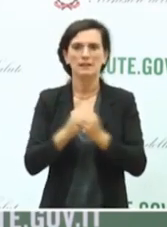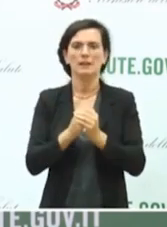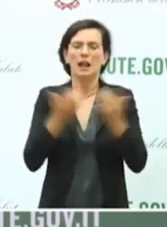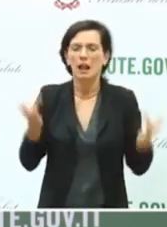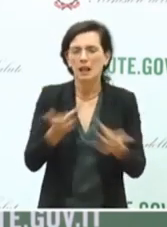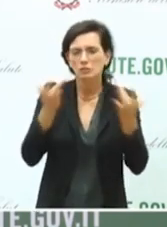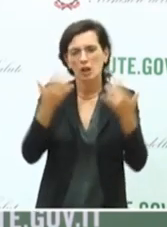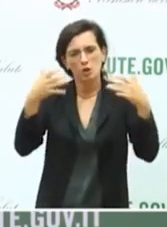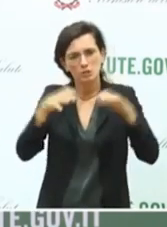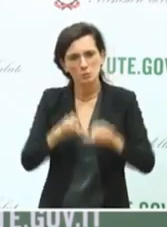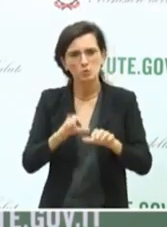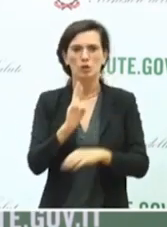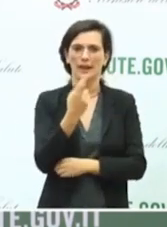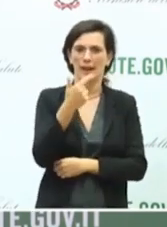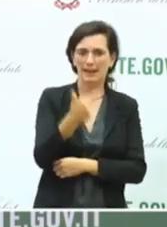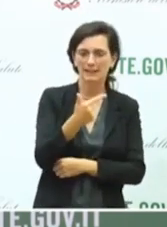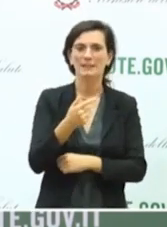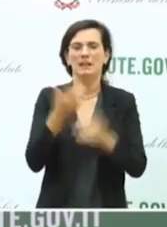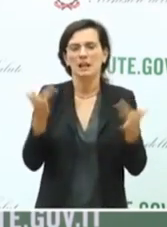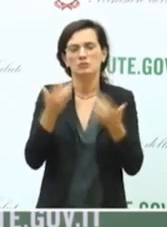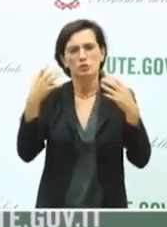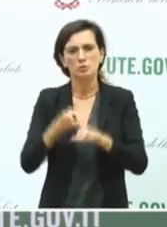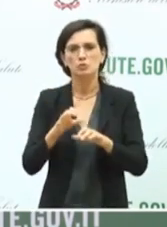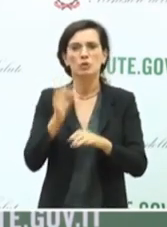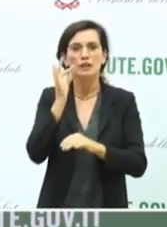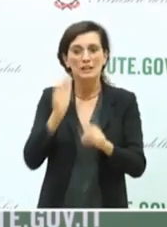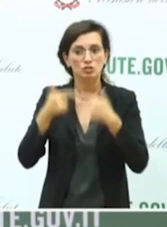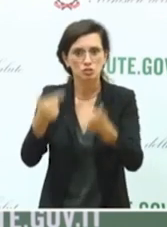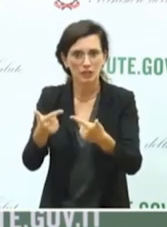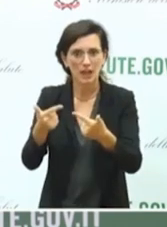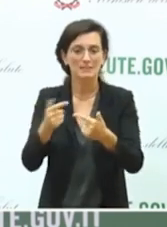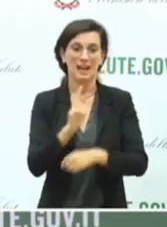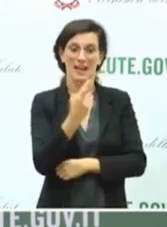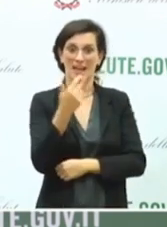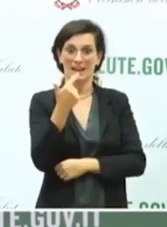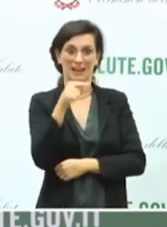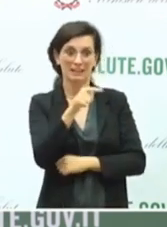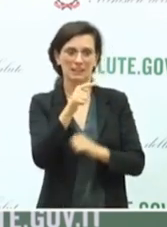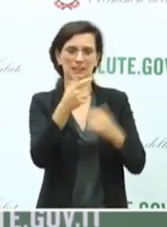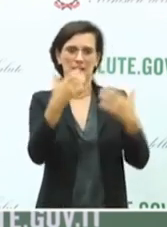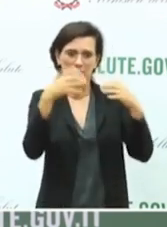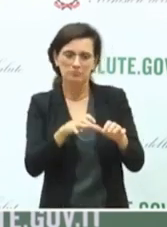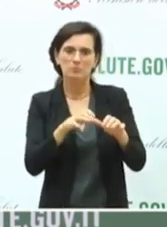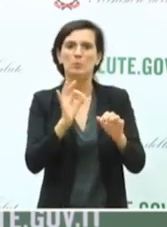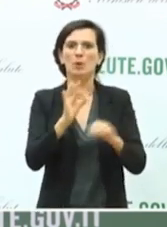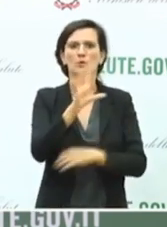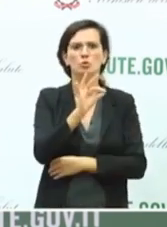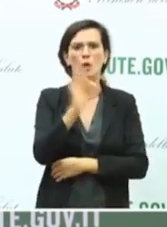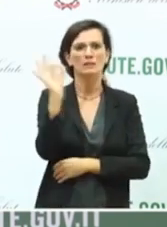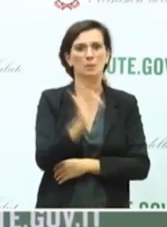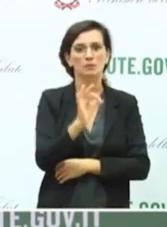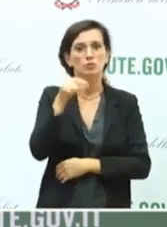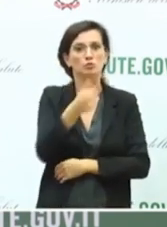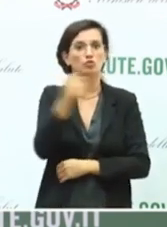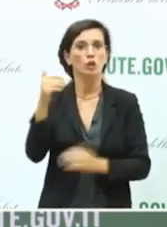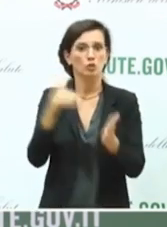leggera diminuzione ancora dell'RT che è appena di sotto dell'unità, anche l'incidenza è di sotto di 50 per 100 mila quindi